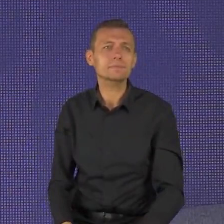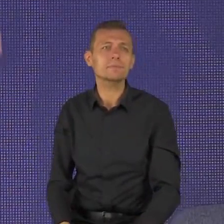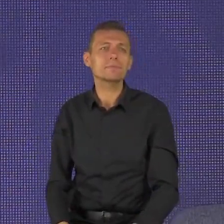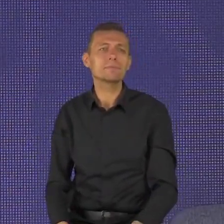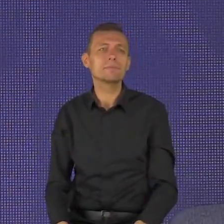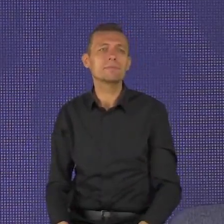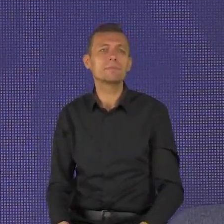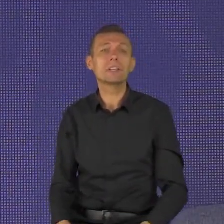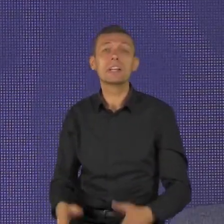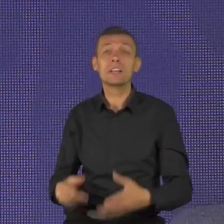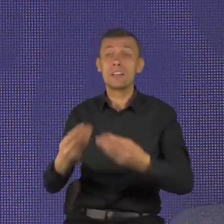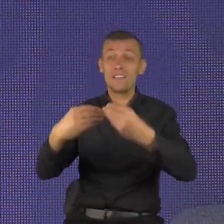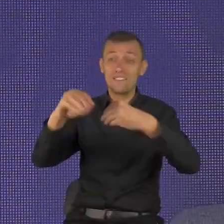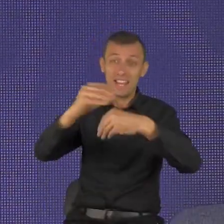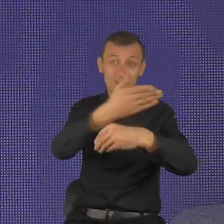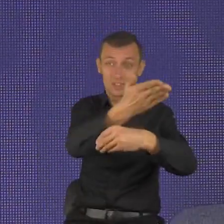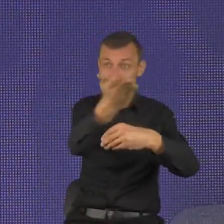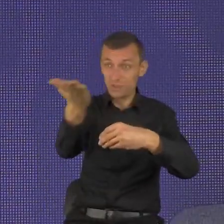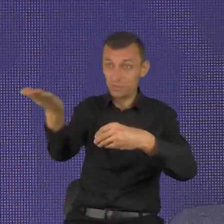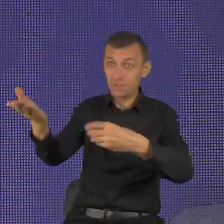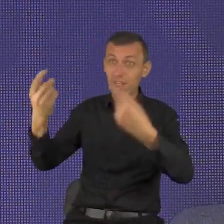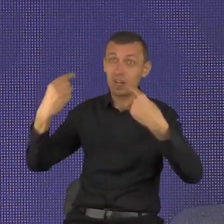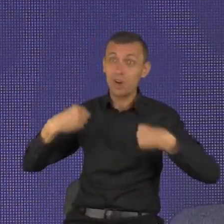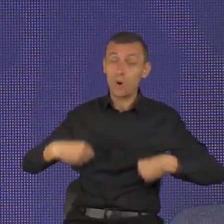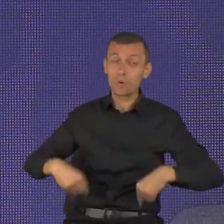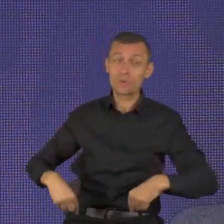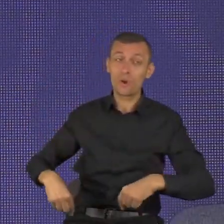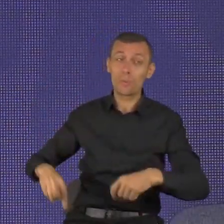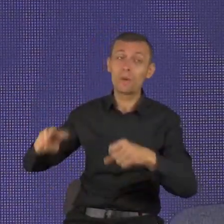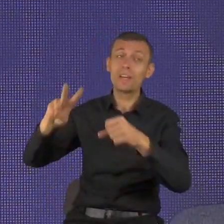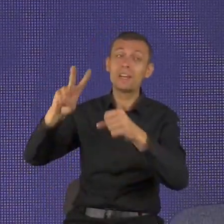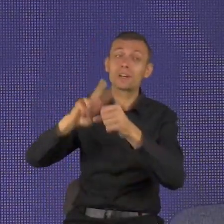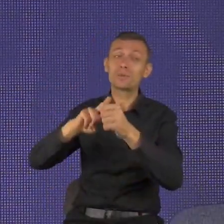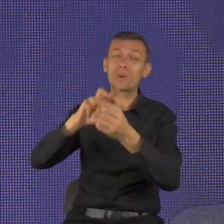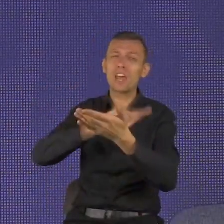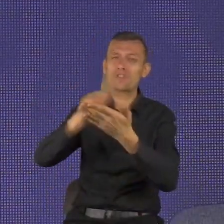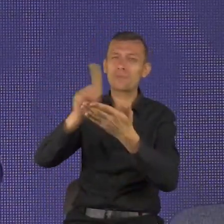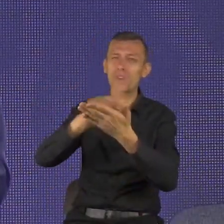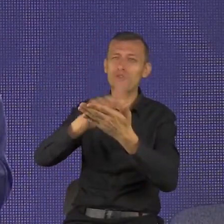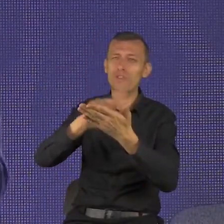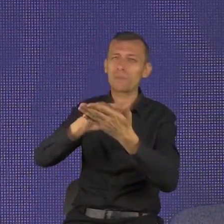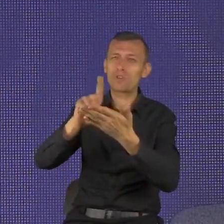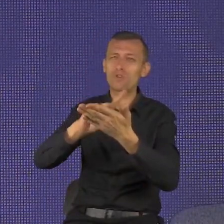przepisy, jakie Pan Bóg zostawił na tej ziemi.